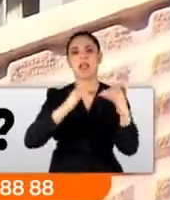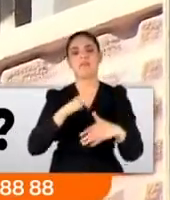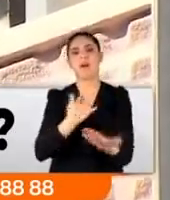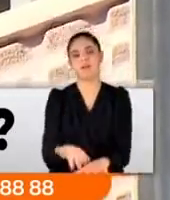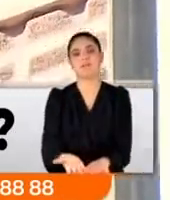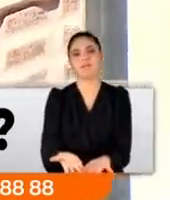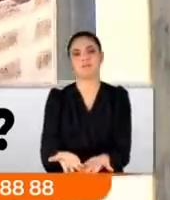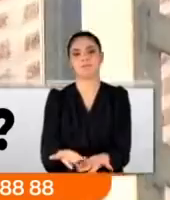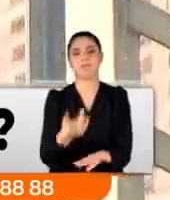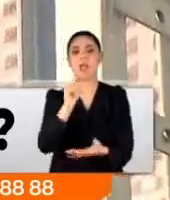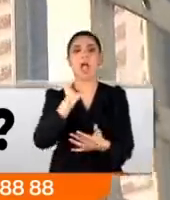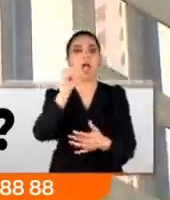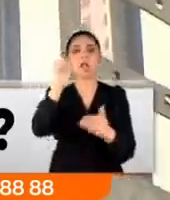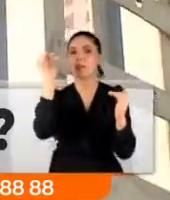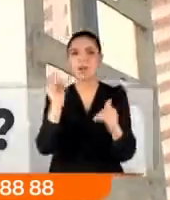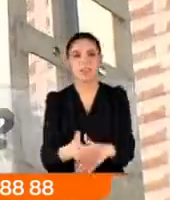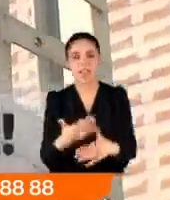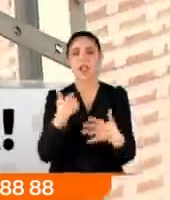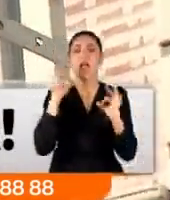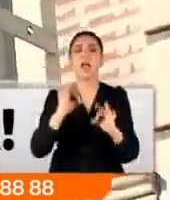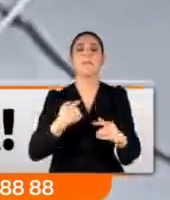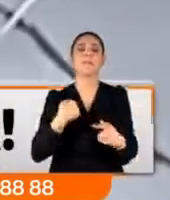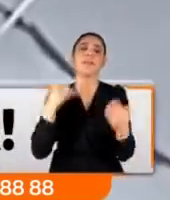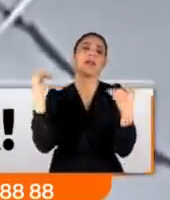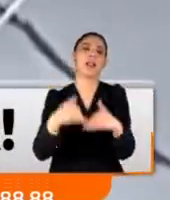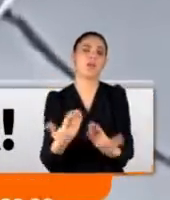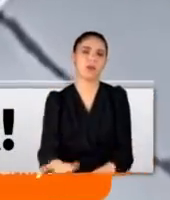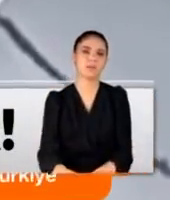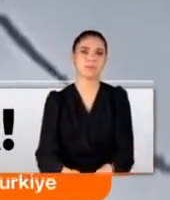var. Nedir her zaman geliyorlar. Hep de bize geliyorlar.